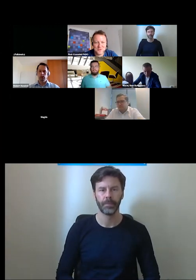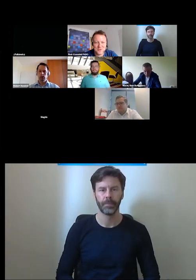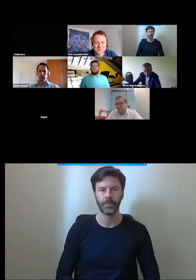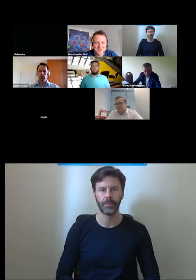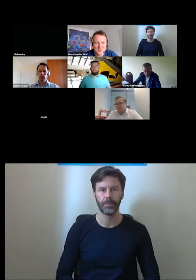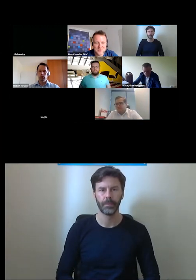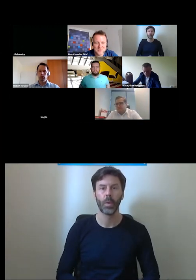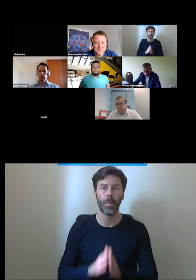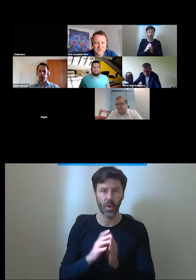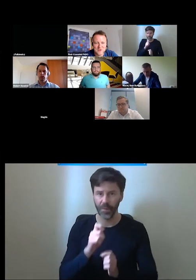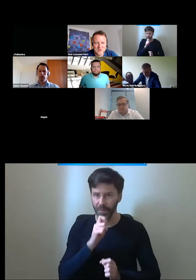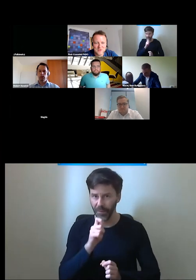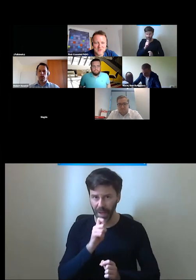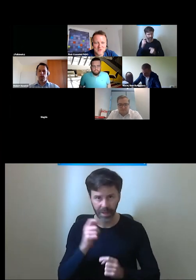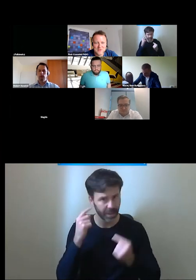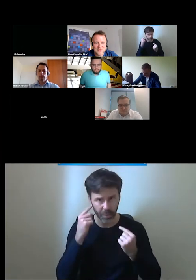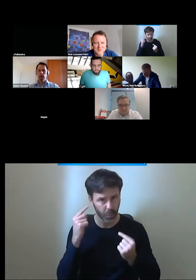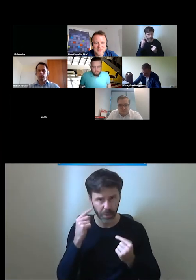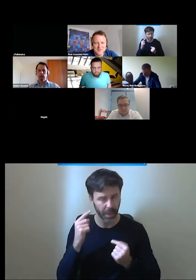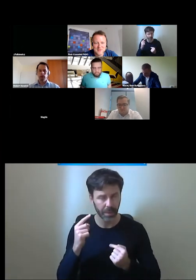Proszę włączyć mikrofon.